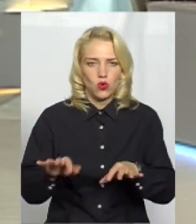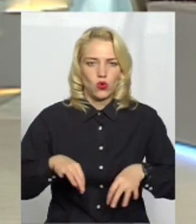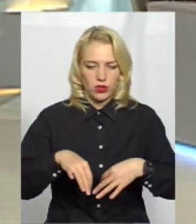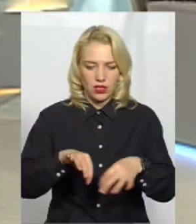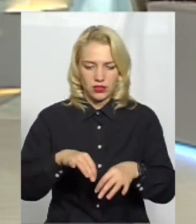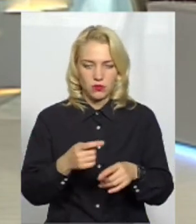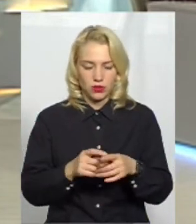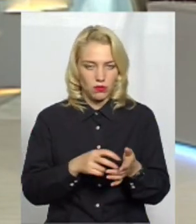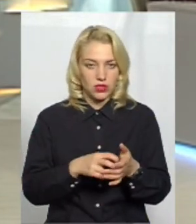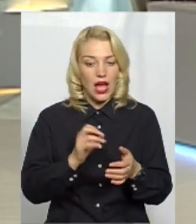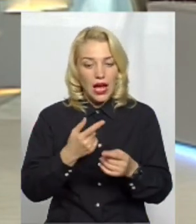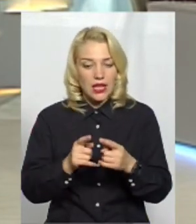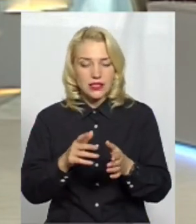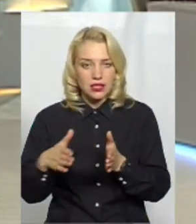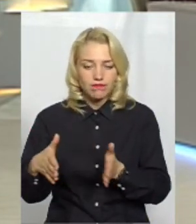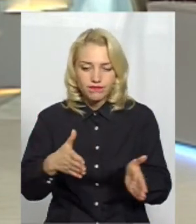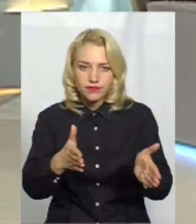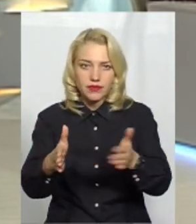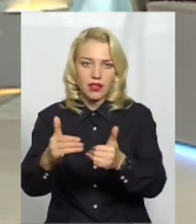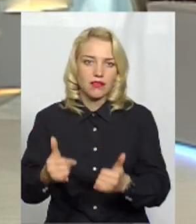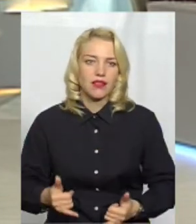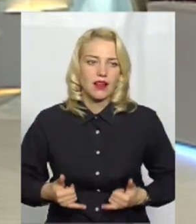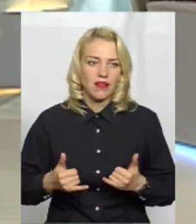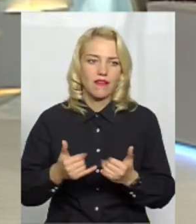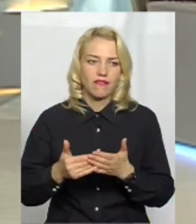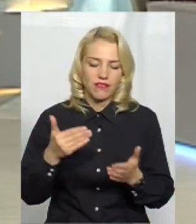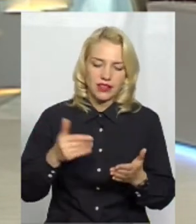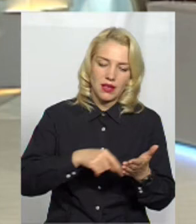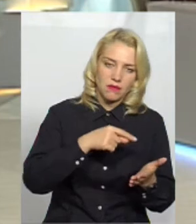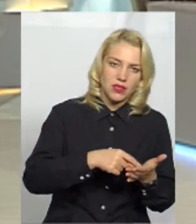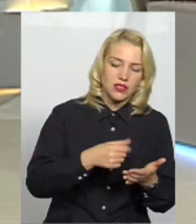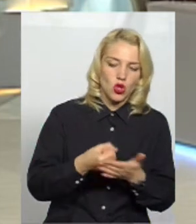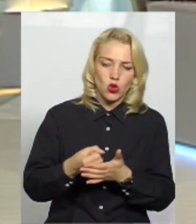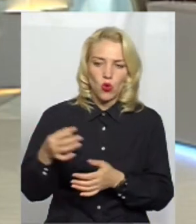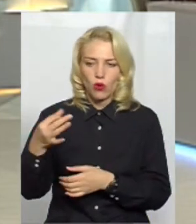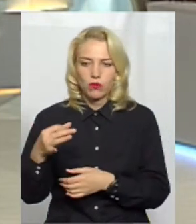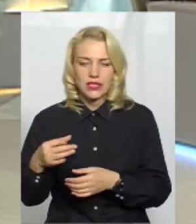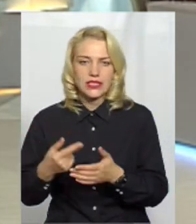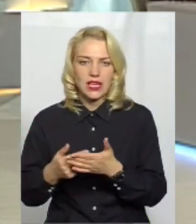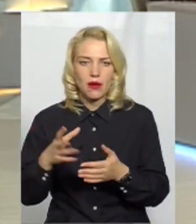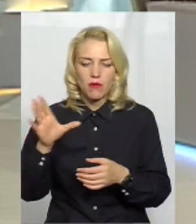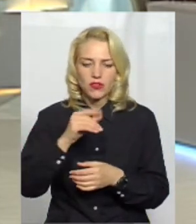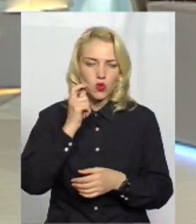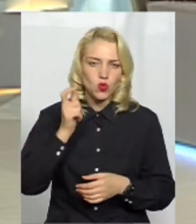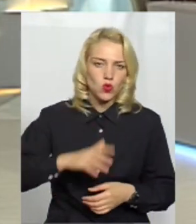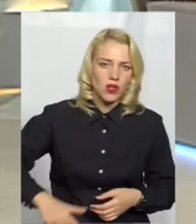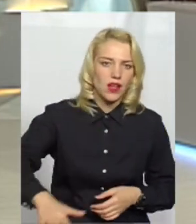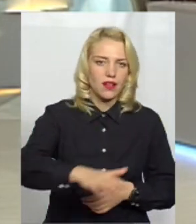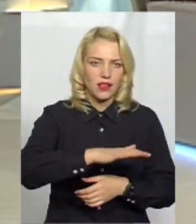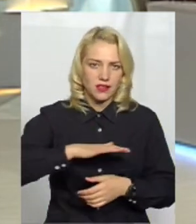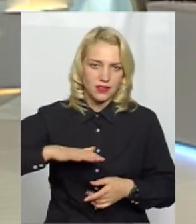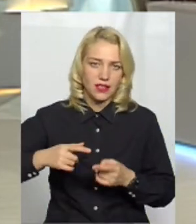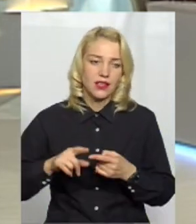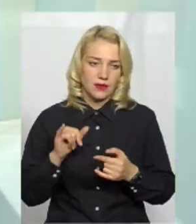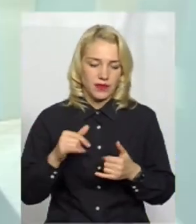– це нерозривна мережа, зелена, по всій Україні. Від міст до областей, до України, де мають мігрувати отакі тварини і рослини, як